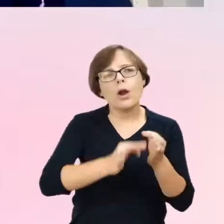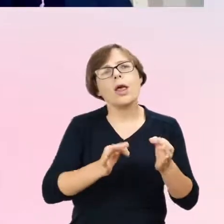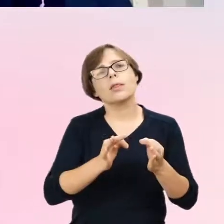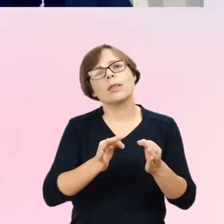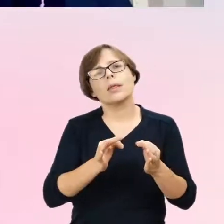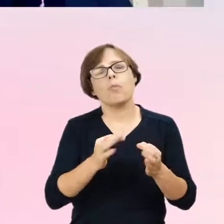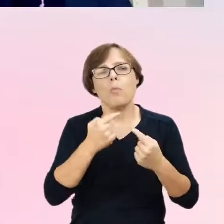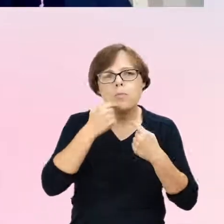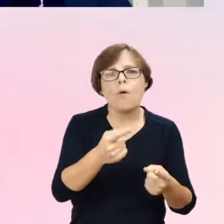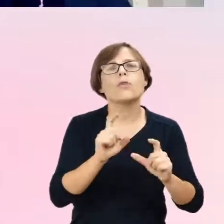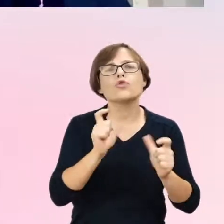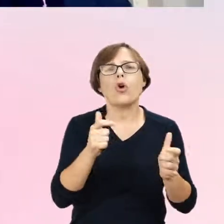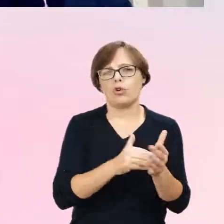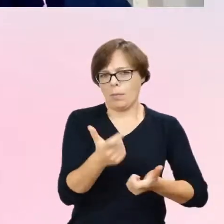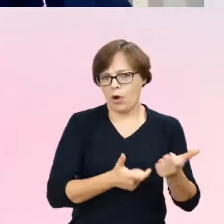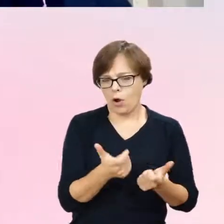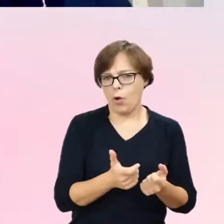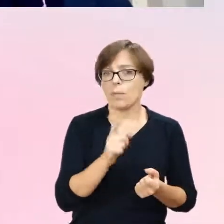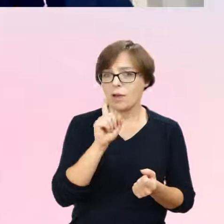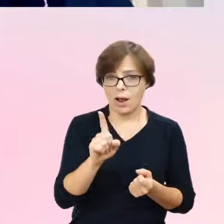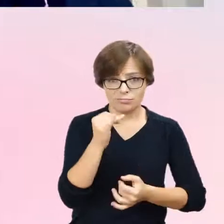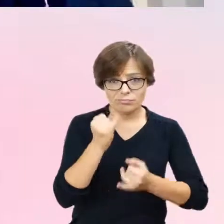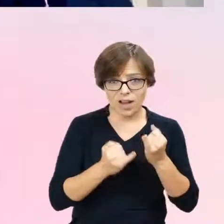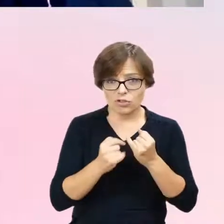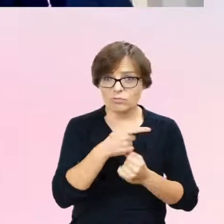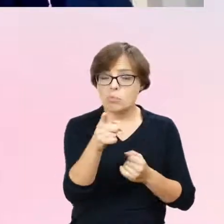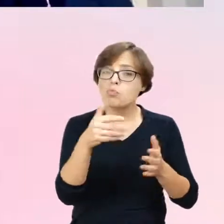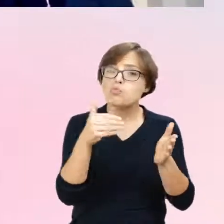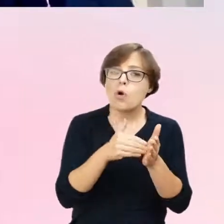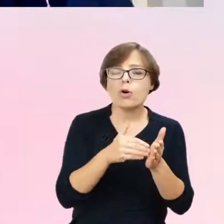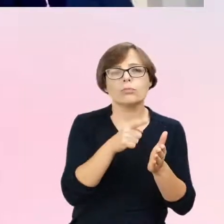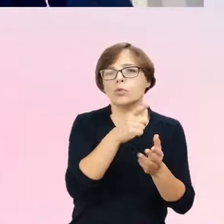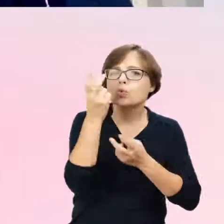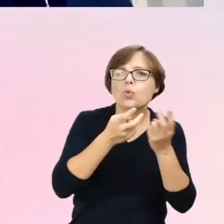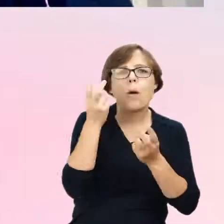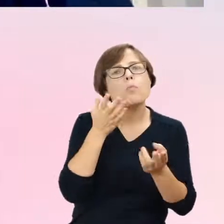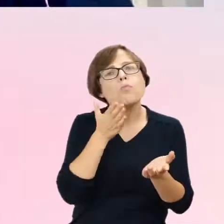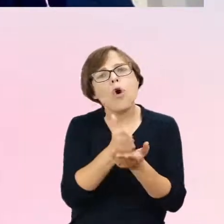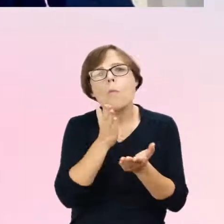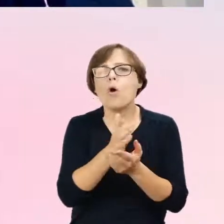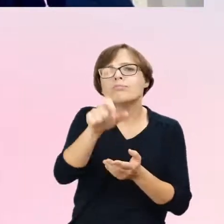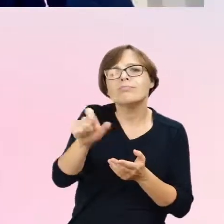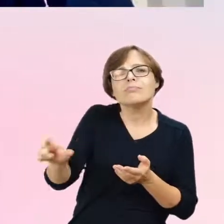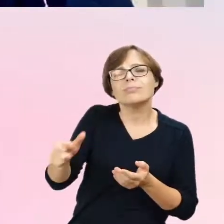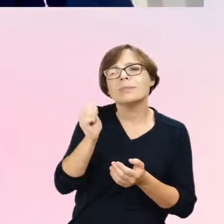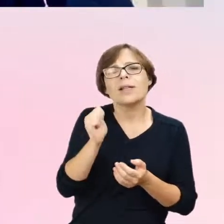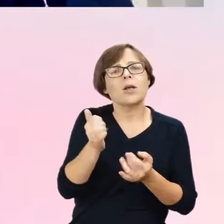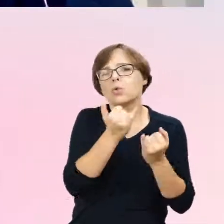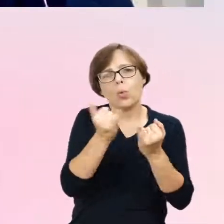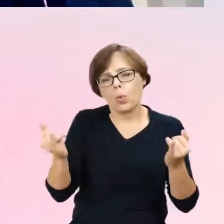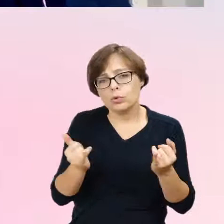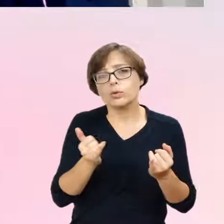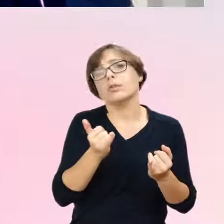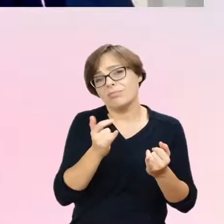a w momencie, kiedy poszukujecie Państwo pomocy u różnych specjalistów, o różnym profilu, to okazuje się, że każdy ze